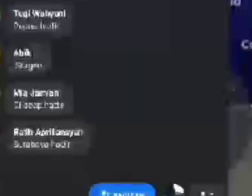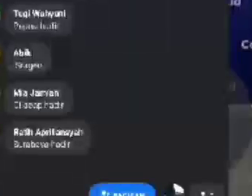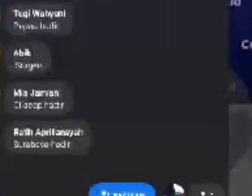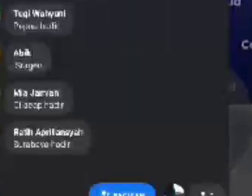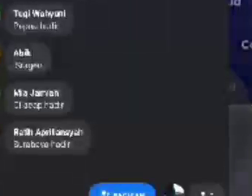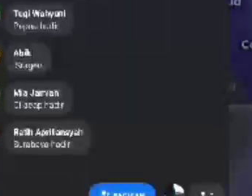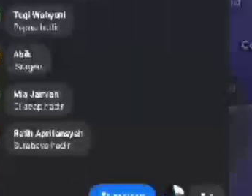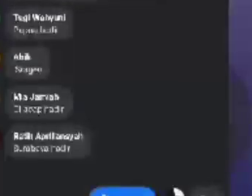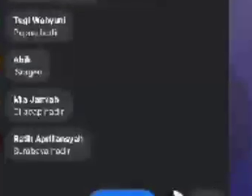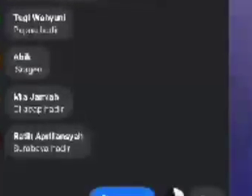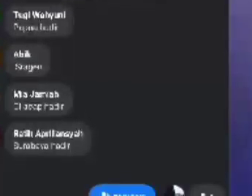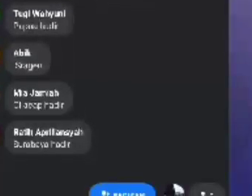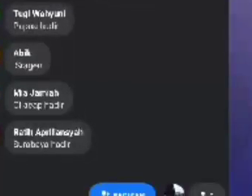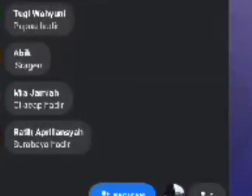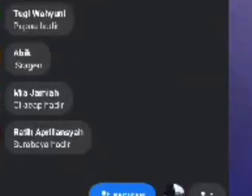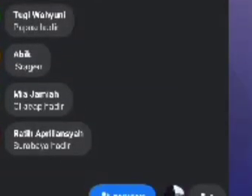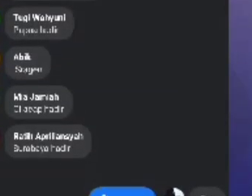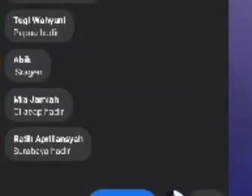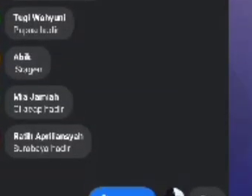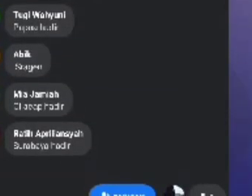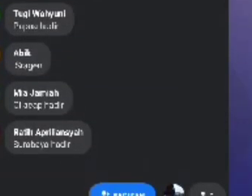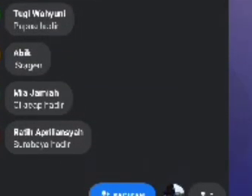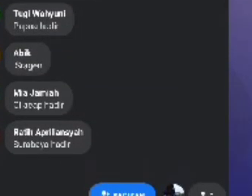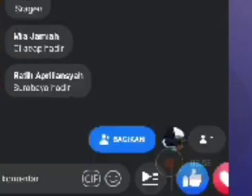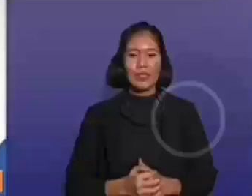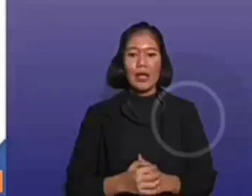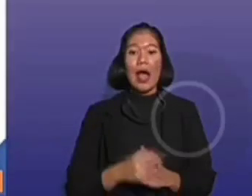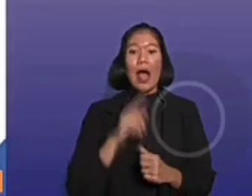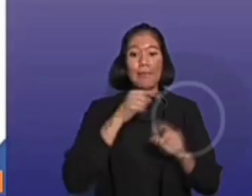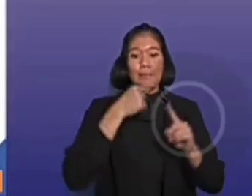negeri dan bebas pulsa, dan plus